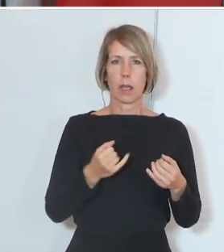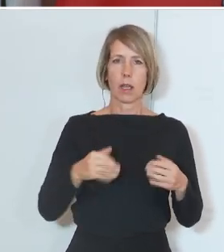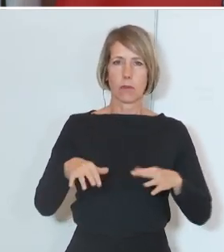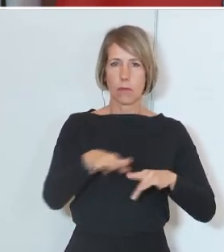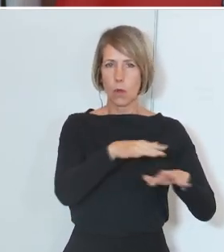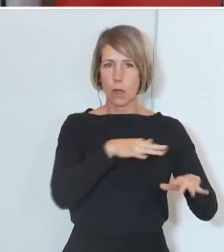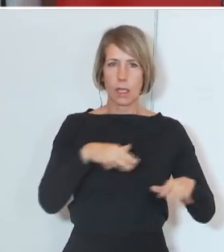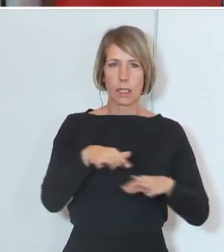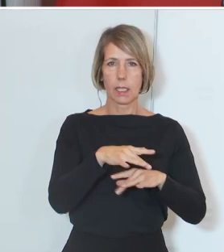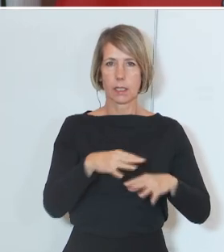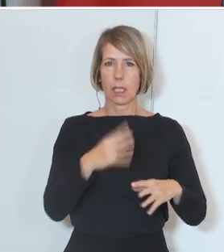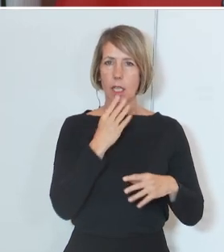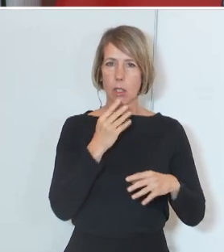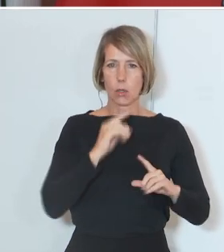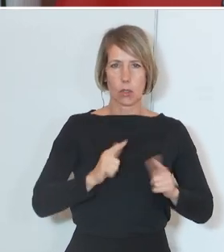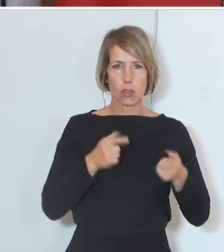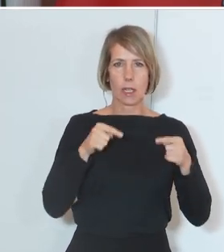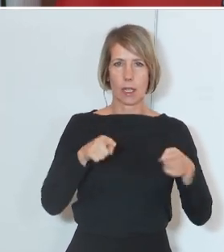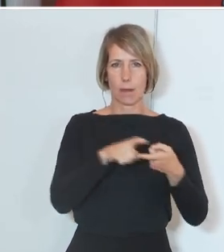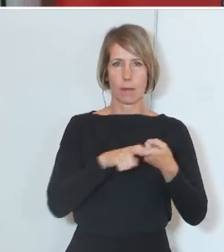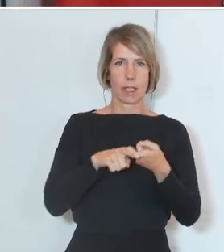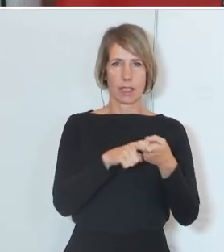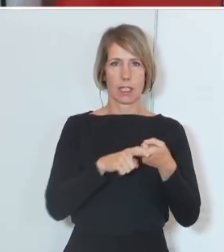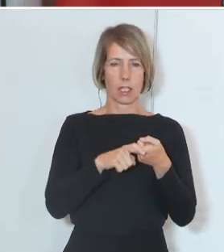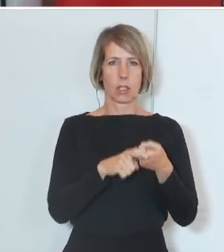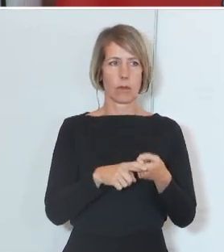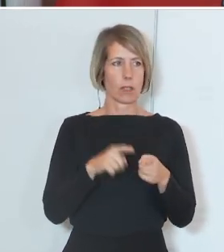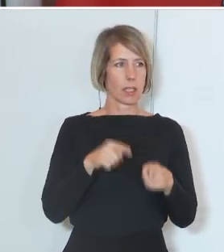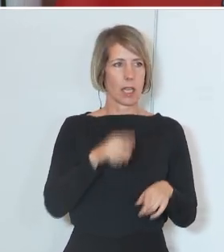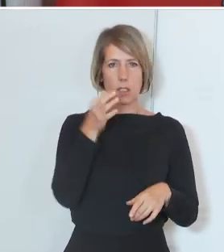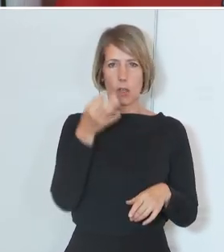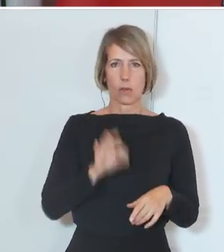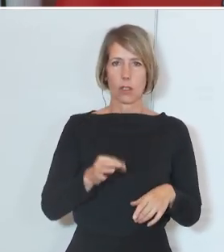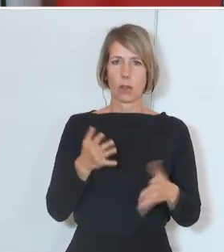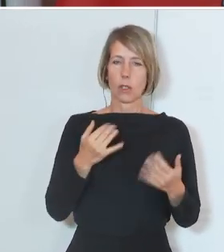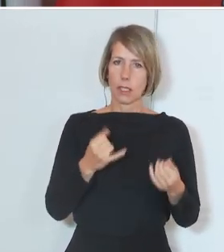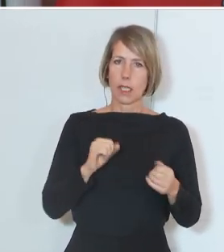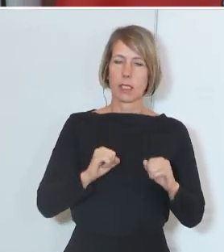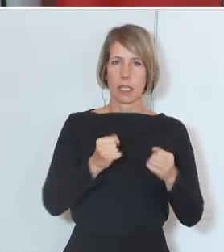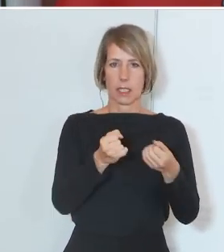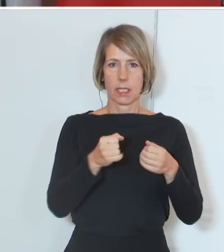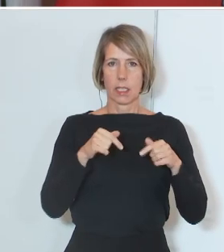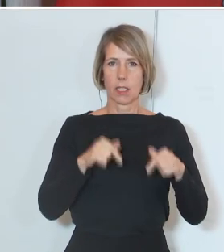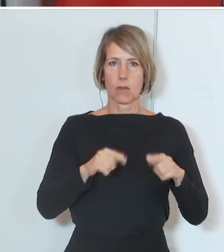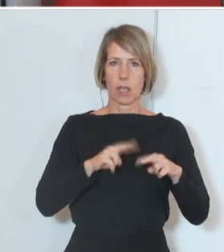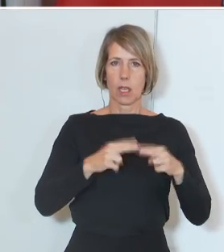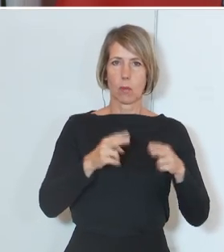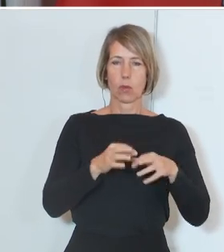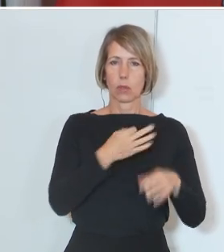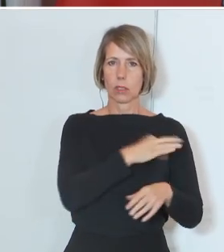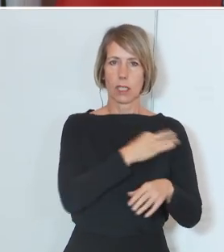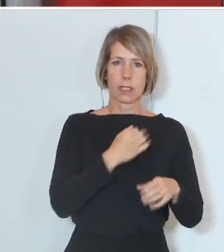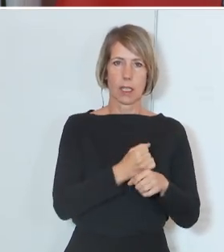Leben in unserer Gesellschaft. Das ist es auch, was ich versuche mit einer Initiative hier im Bundeskanzleramt zu machen, mit dem